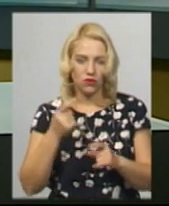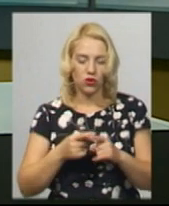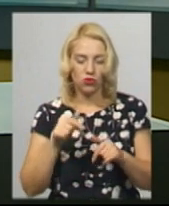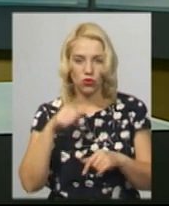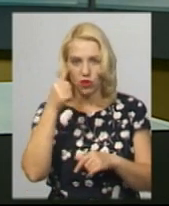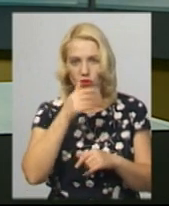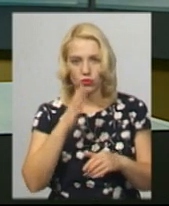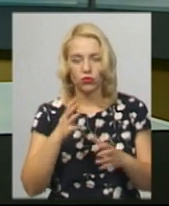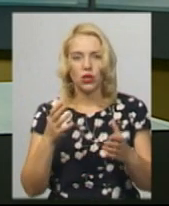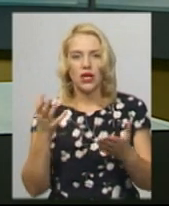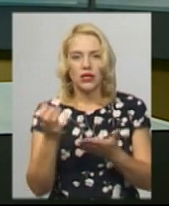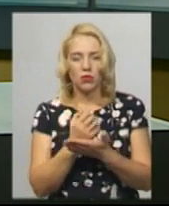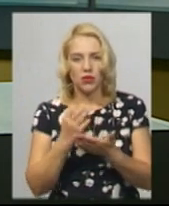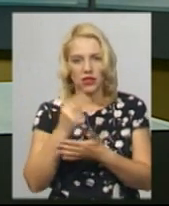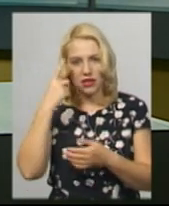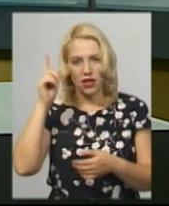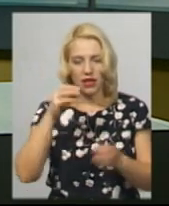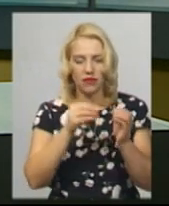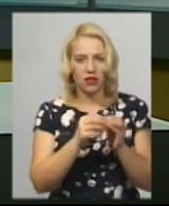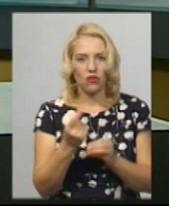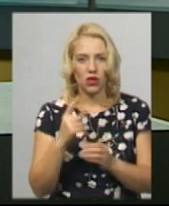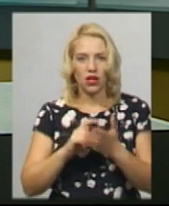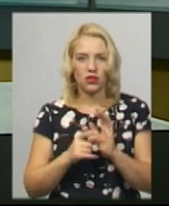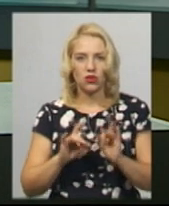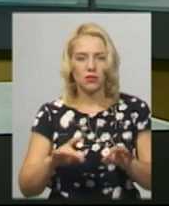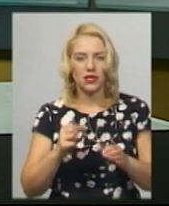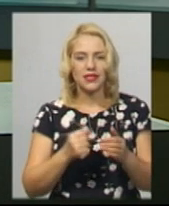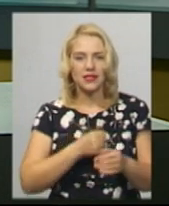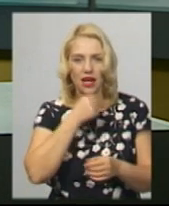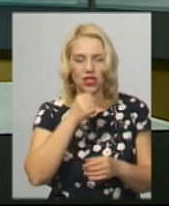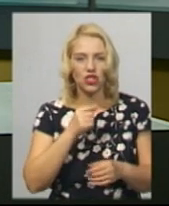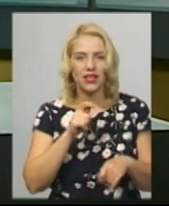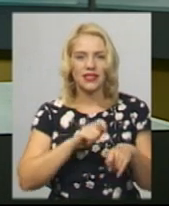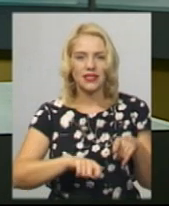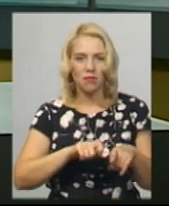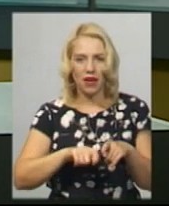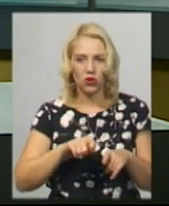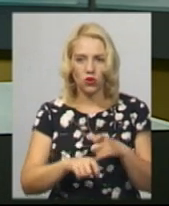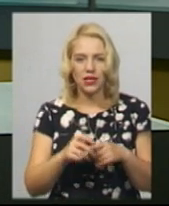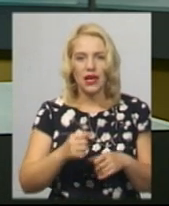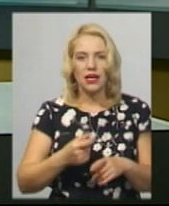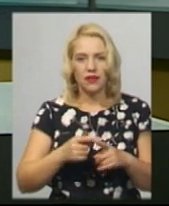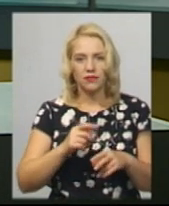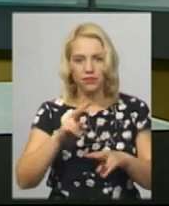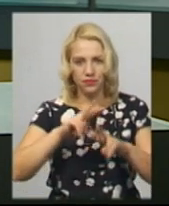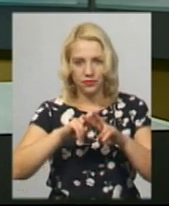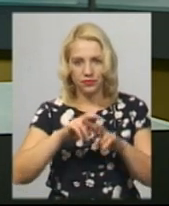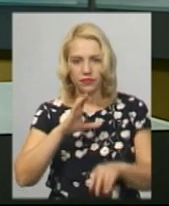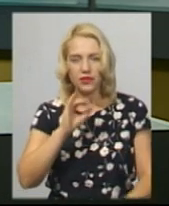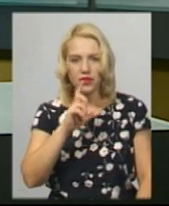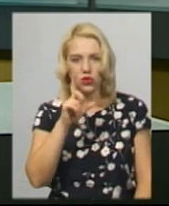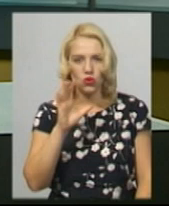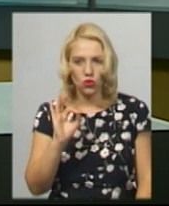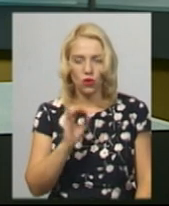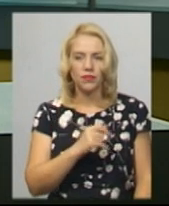здобуватимуть у 10 та 11 класах, розповідає старший інспектор державної установи Хмельницький слідчий ізолятор Ігор Возій.